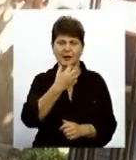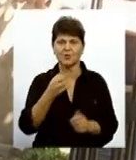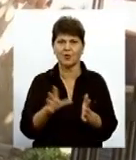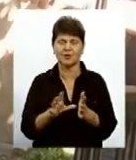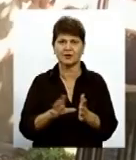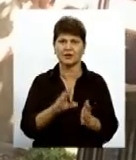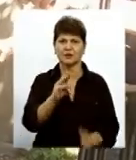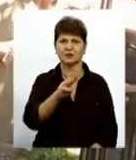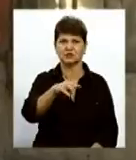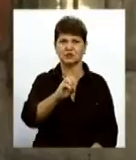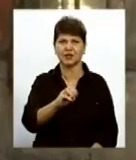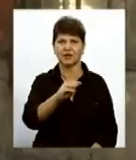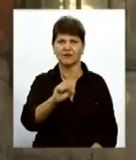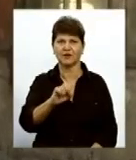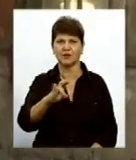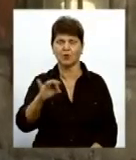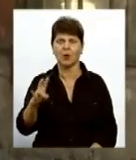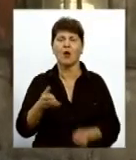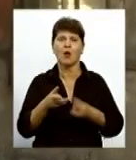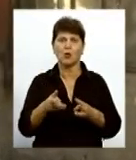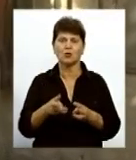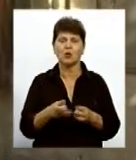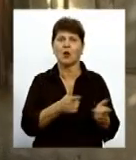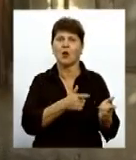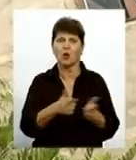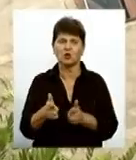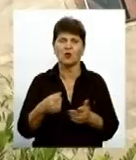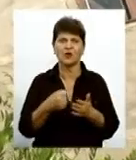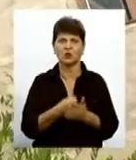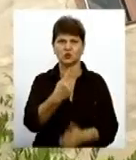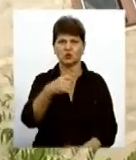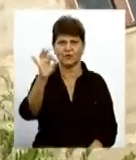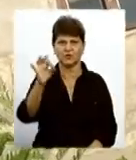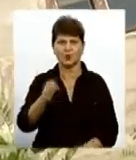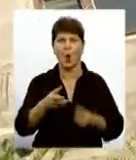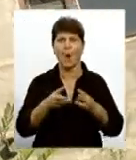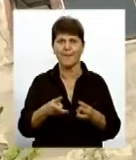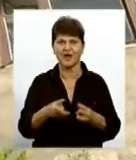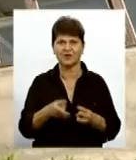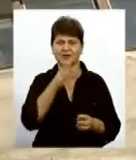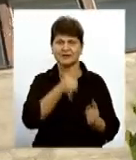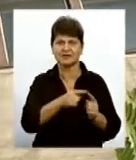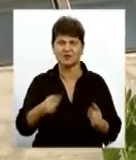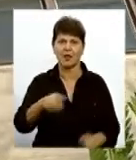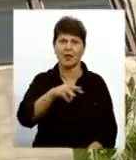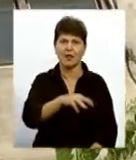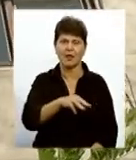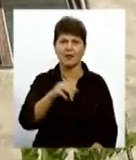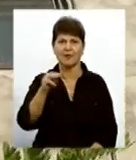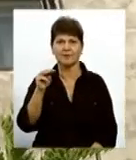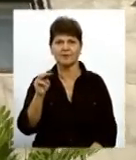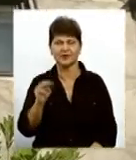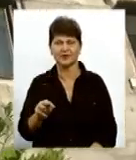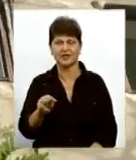Штефанюка Котельня вже на 100% готова до опалювального сезону Називається котельня ПТВМ-30, установлення